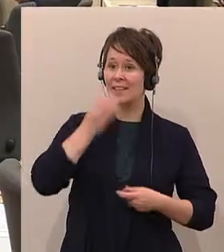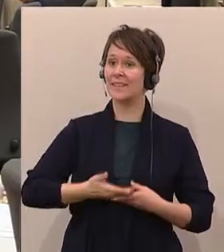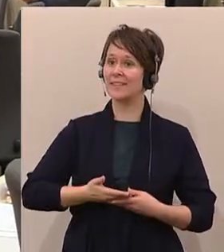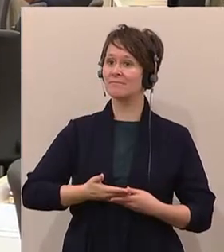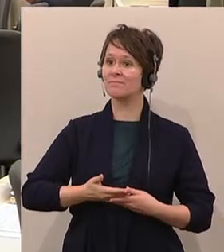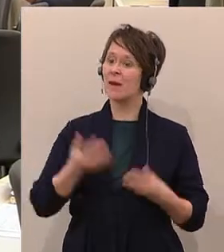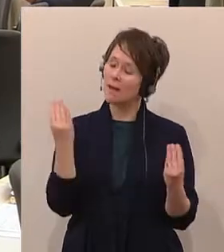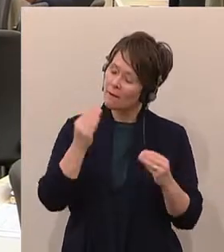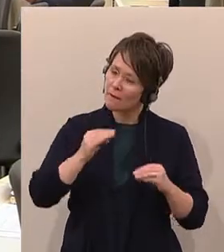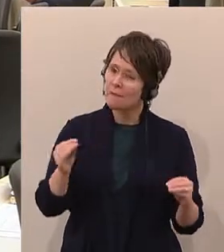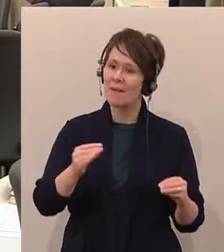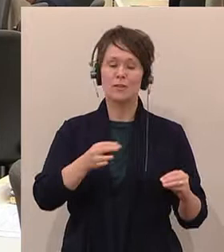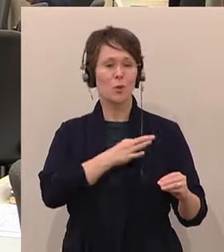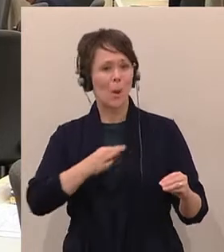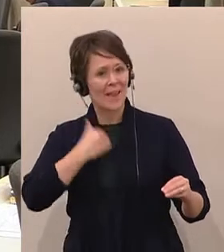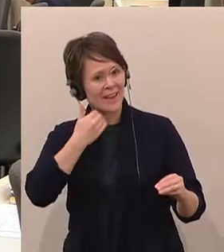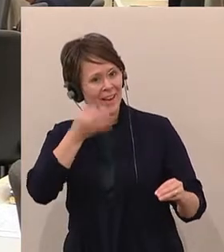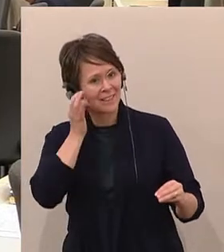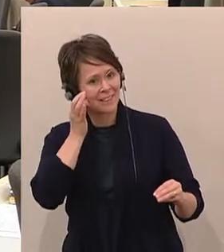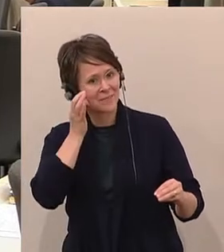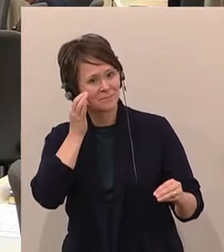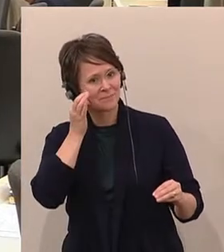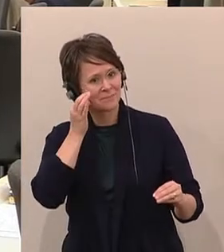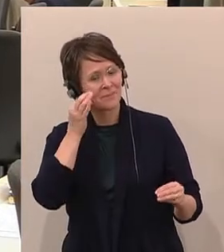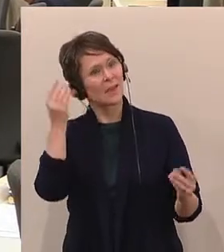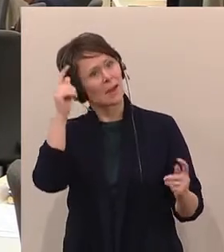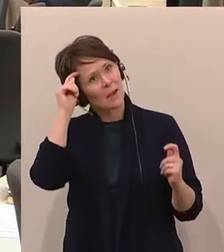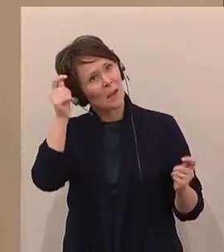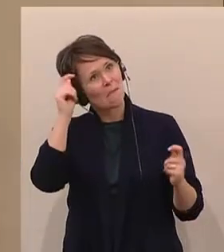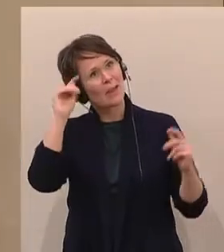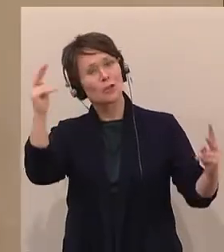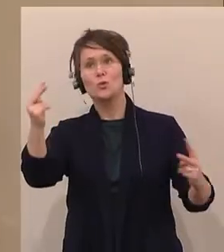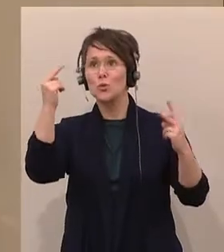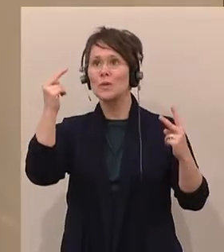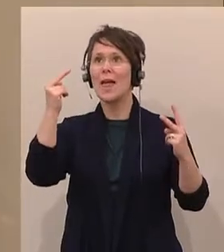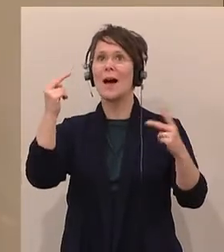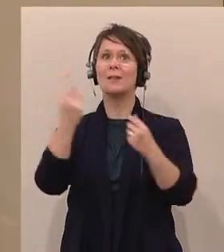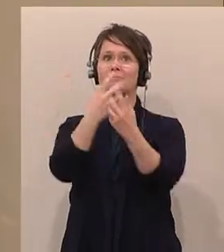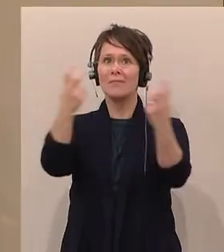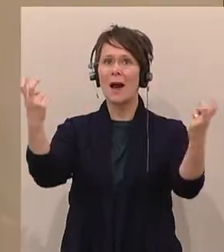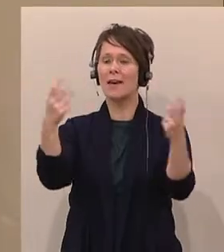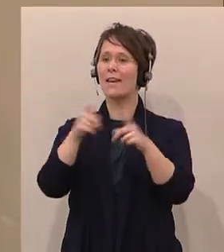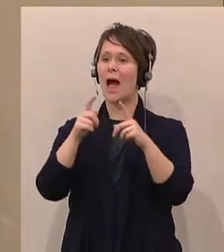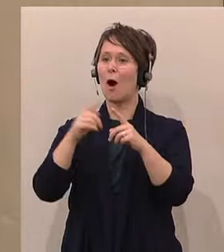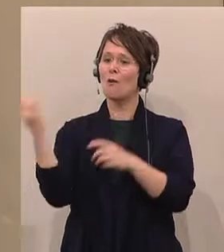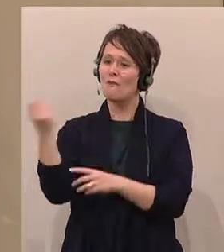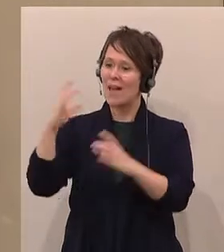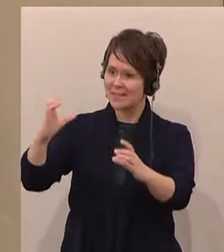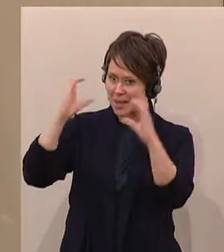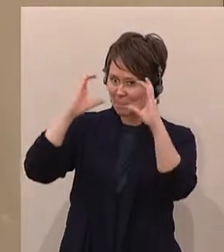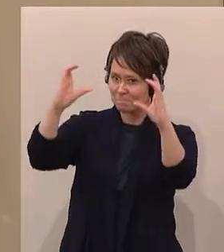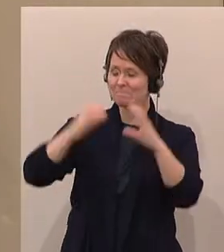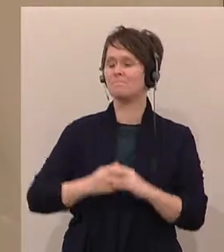und Kollegen, werte Zuseherinnen und Zuseher, auf der Galerie und vor den Fernsehschirmen. Ich möchte wieder zurückkommen zum Thema der